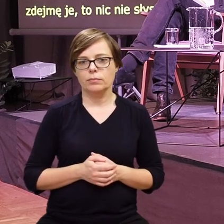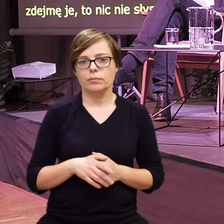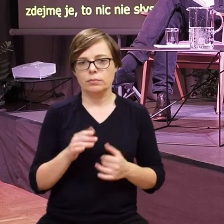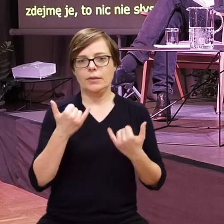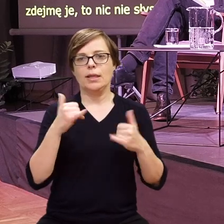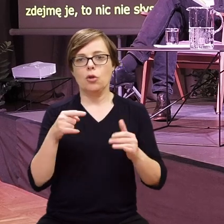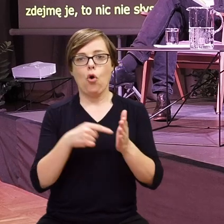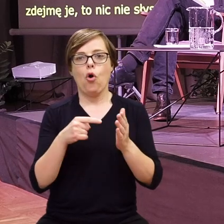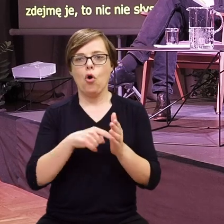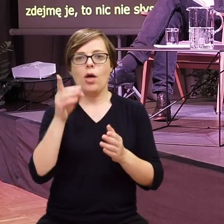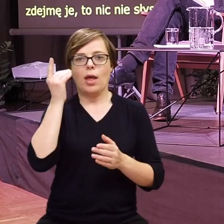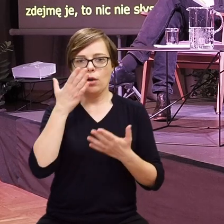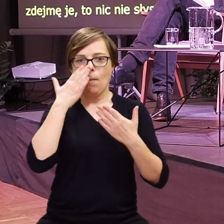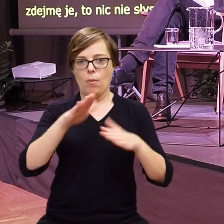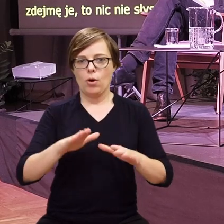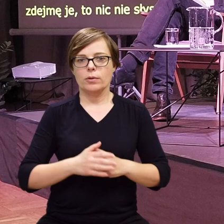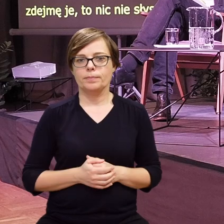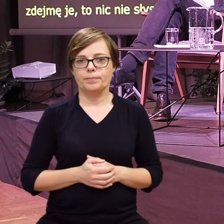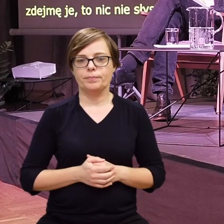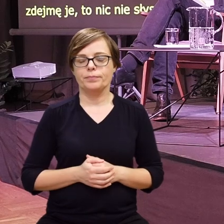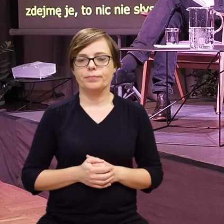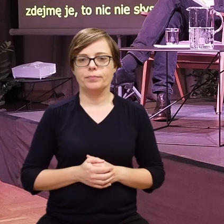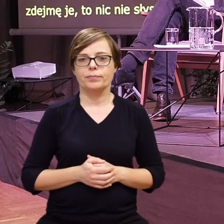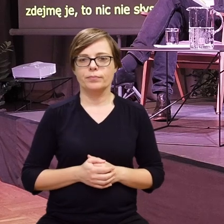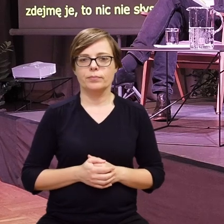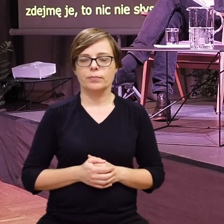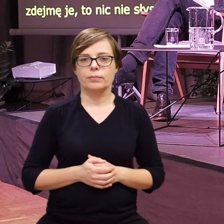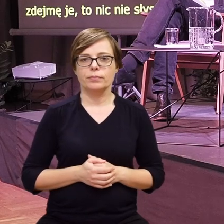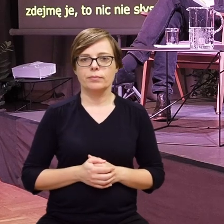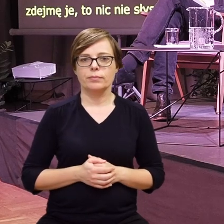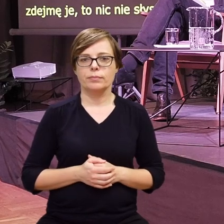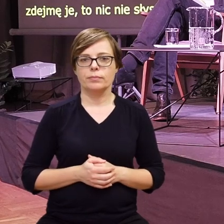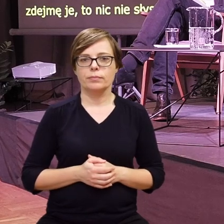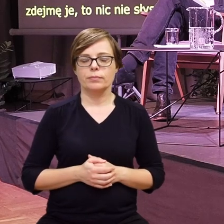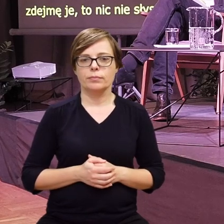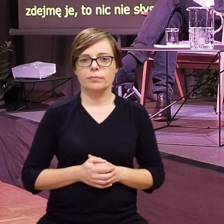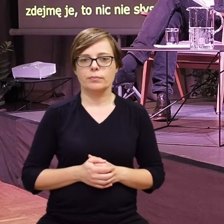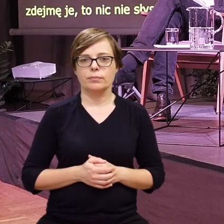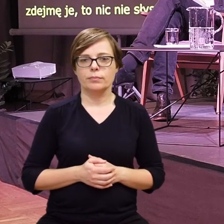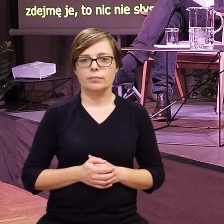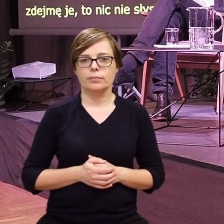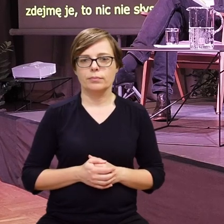teraz Daniel pokazał. W taki sposób głusza. Tak, więc